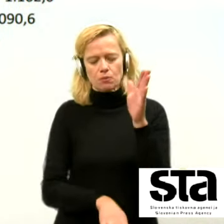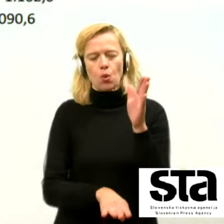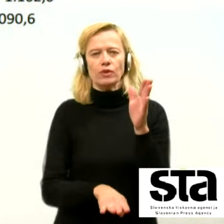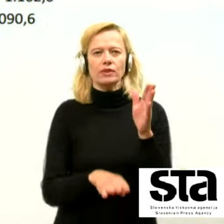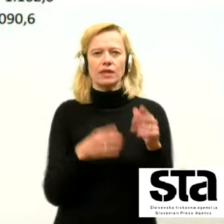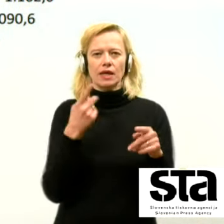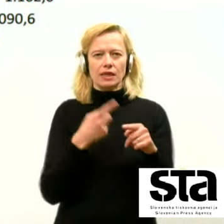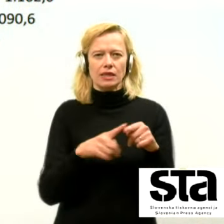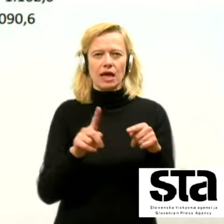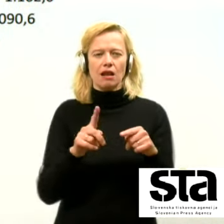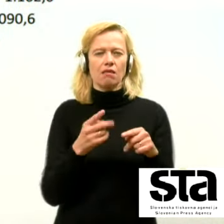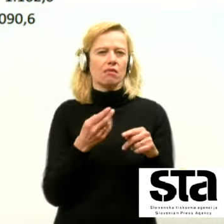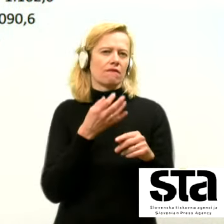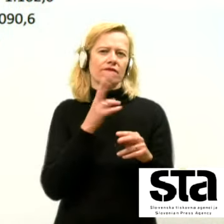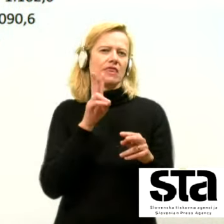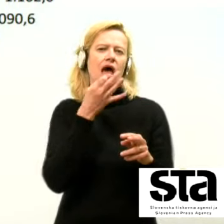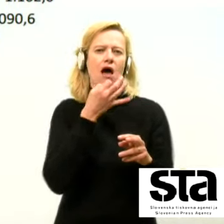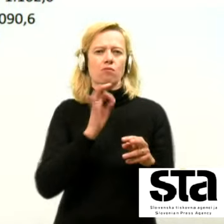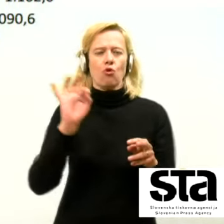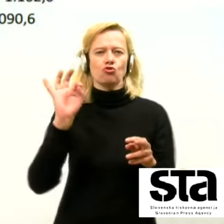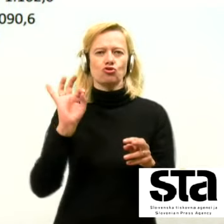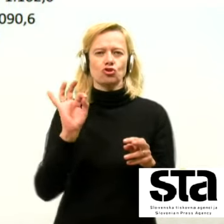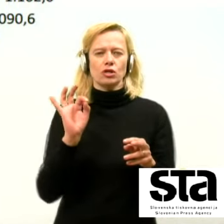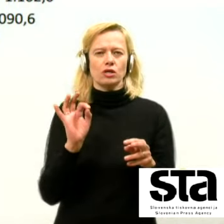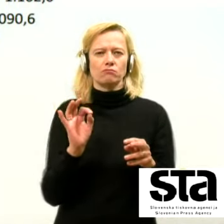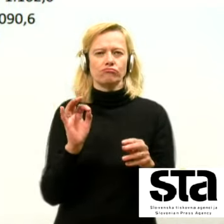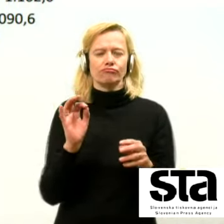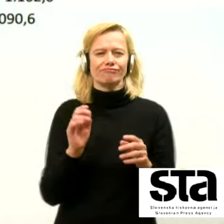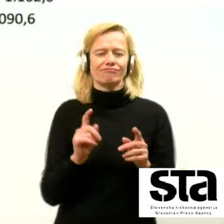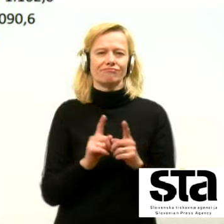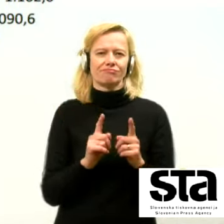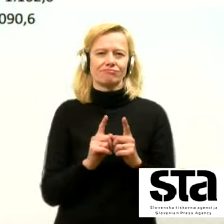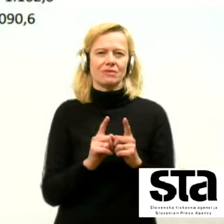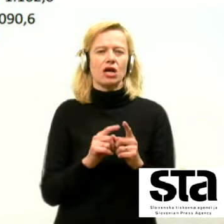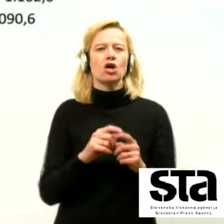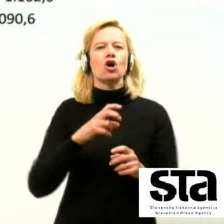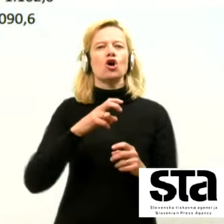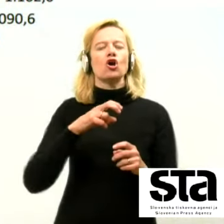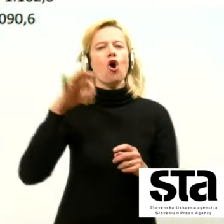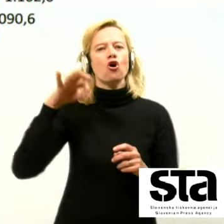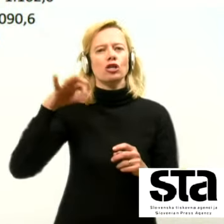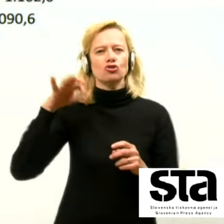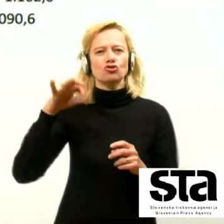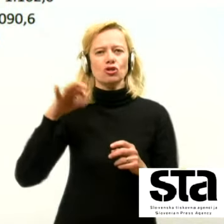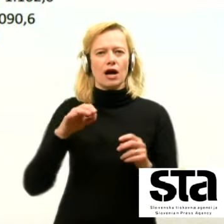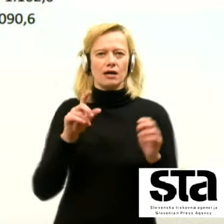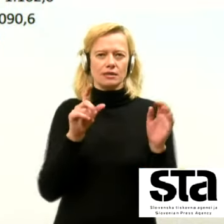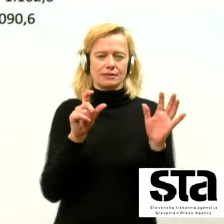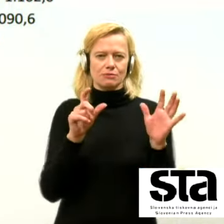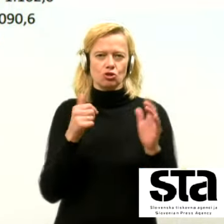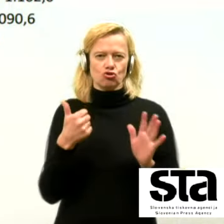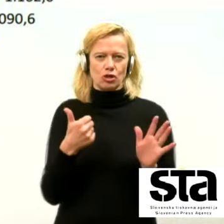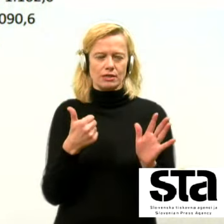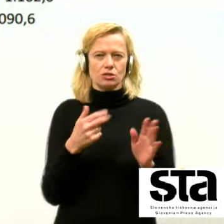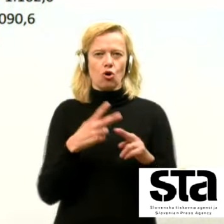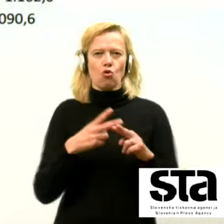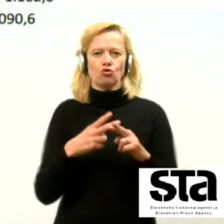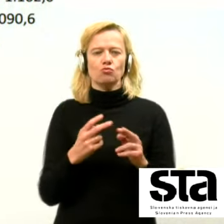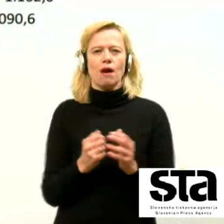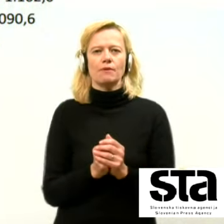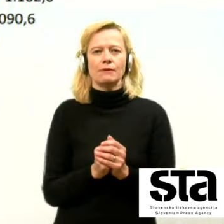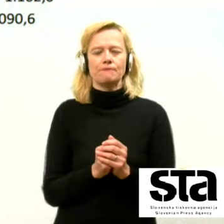v najboljši kondiciji nastopa Goriška za samo 706 okužbami.